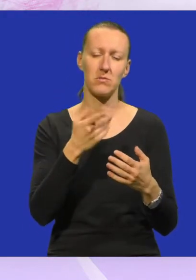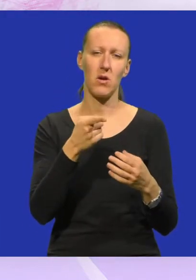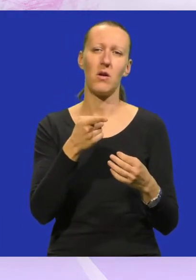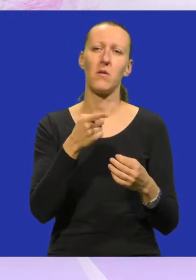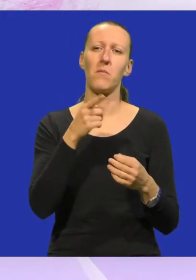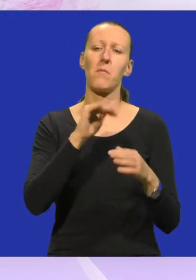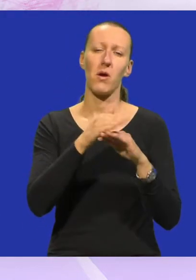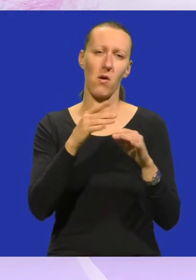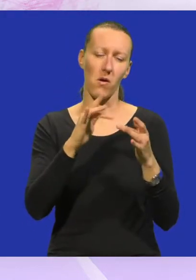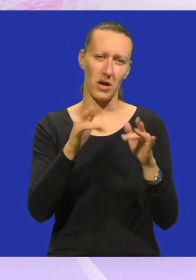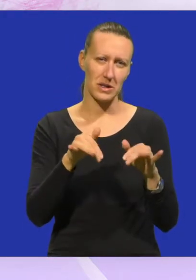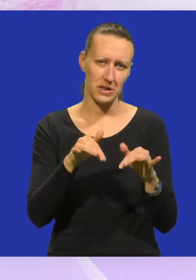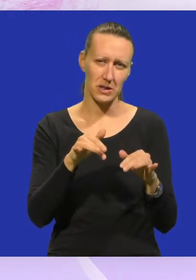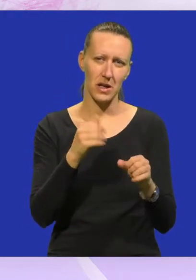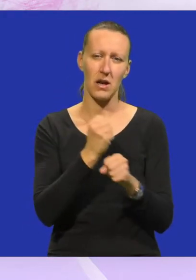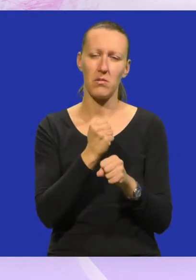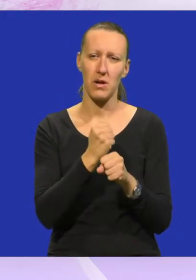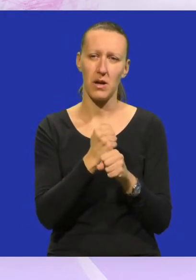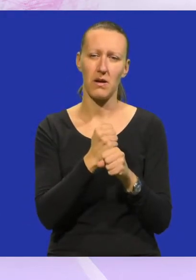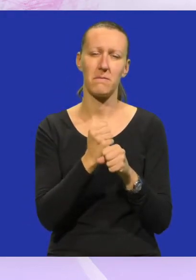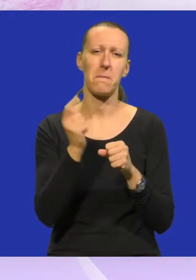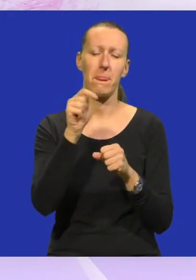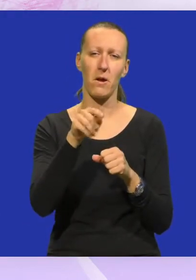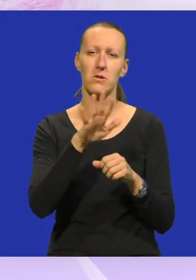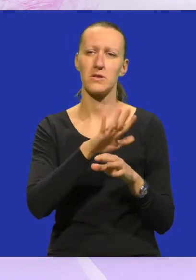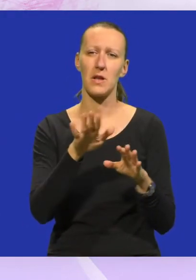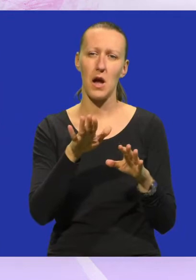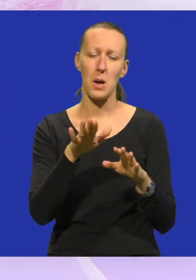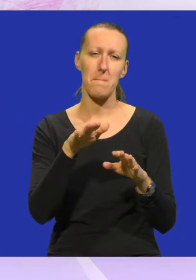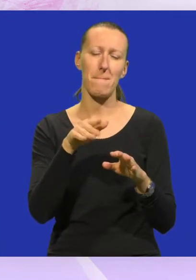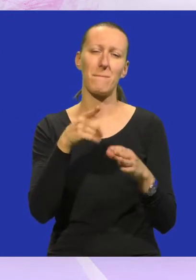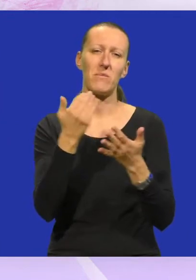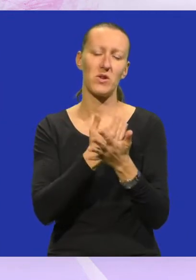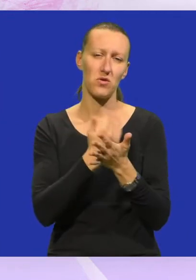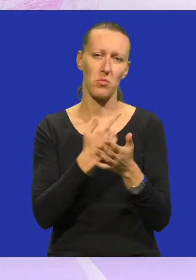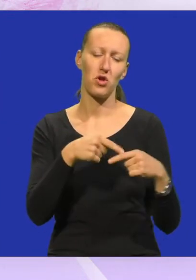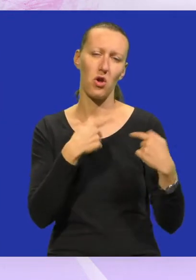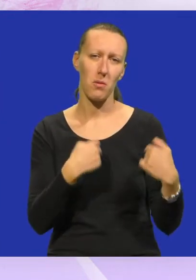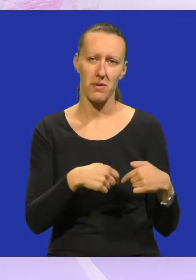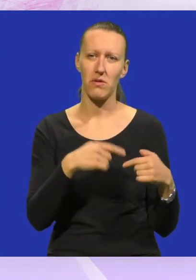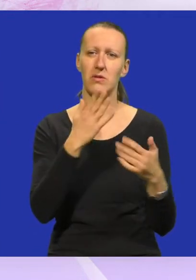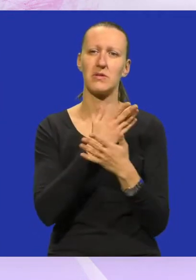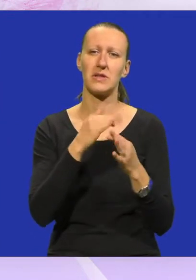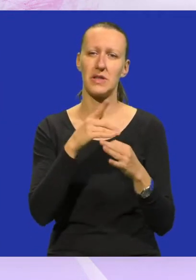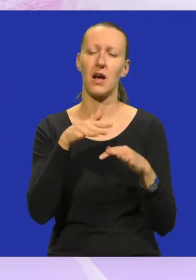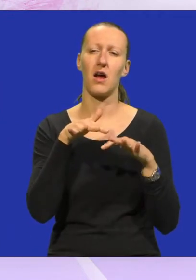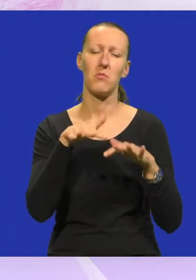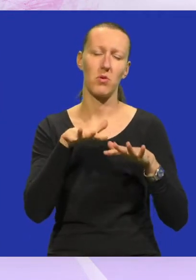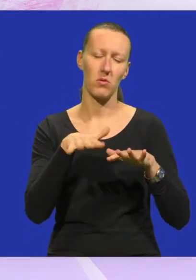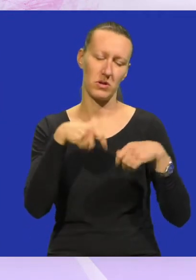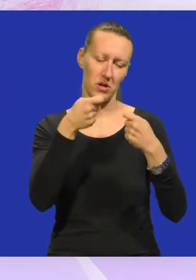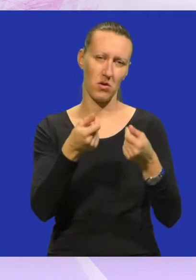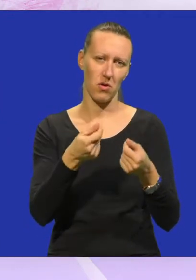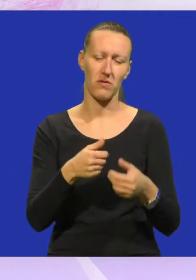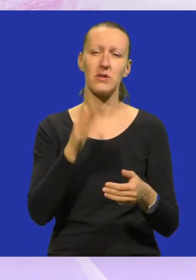online koncertom, znači, prisustvovali samim prikupljenjem donacija za stradale u potrucu.